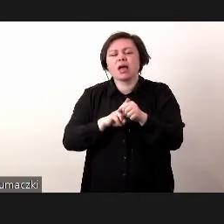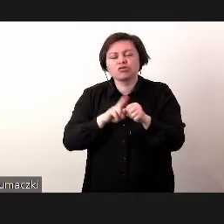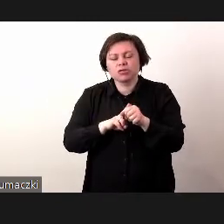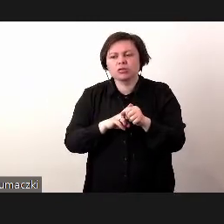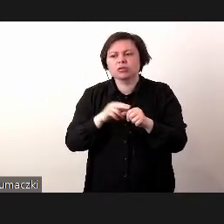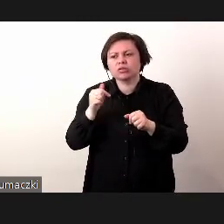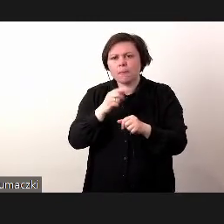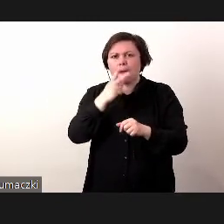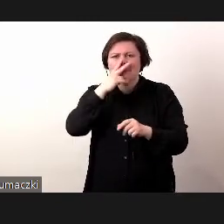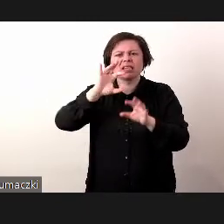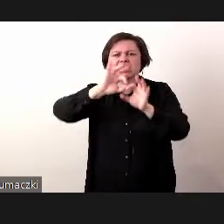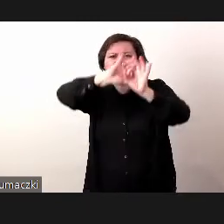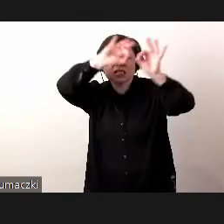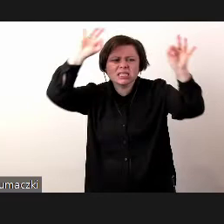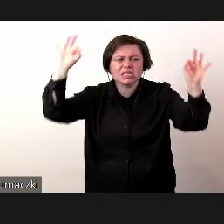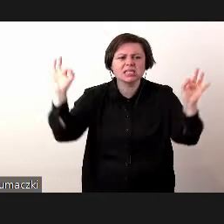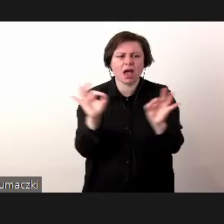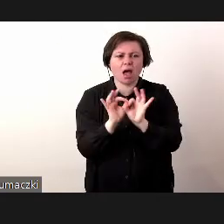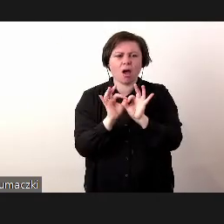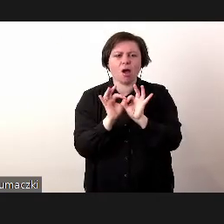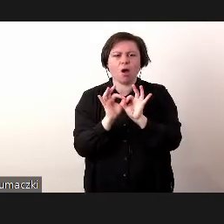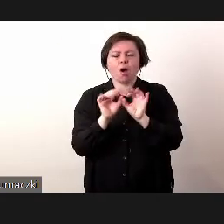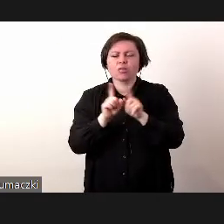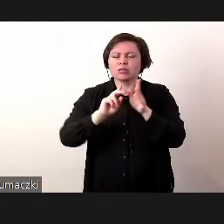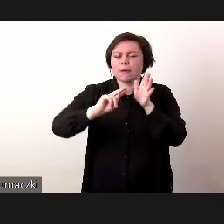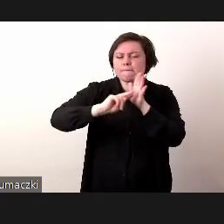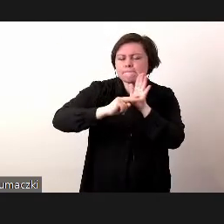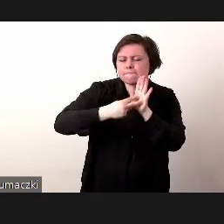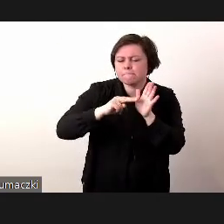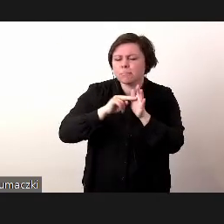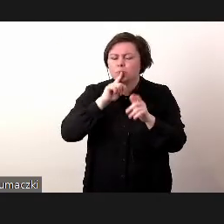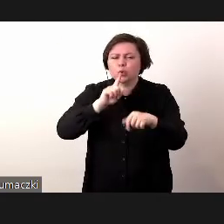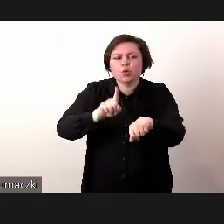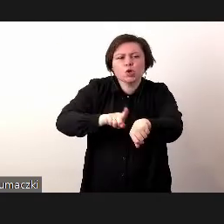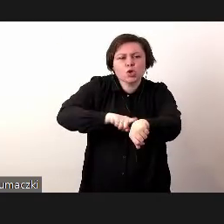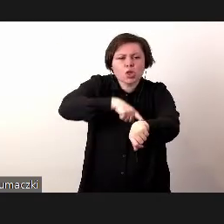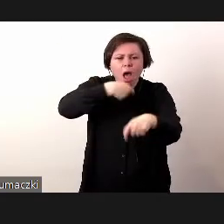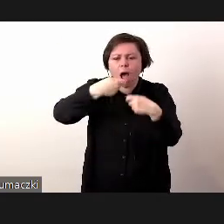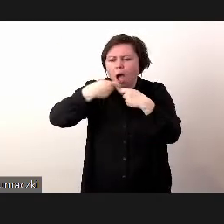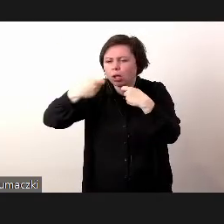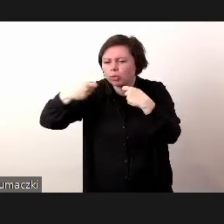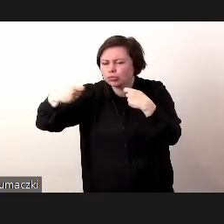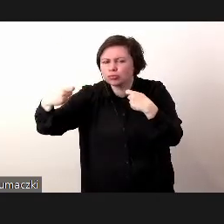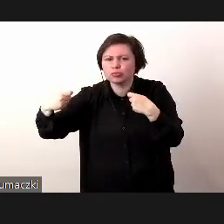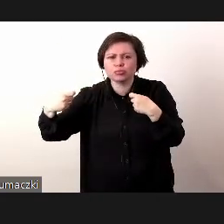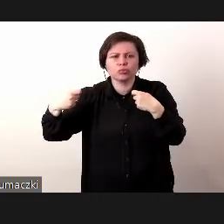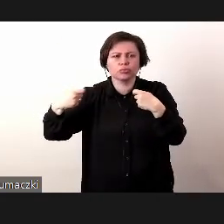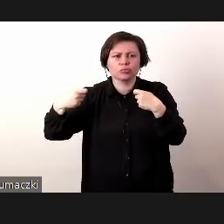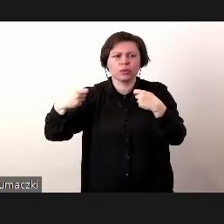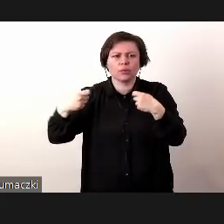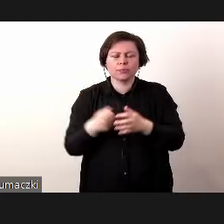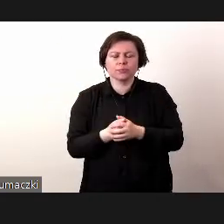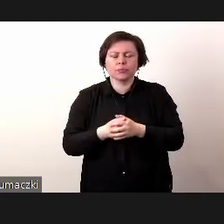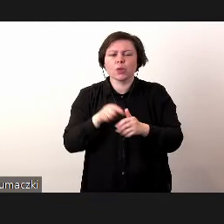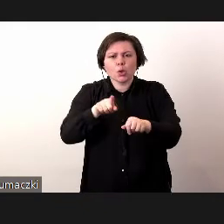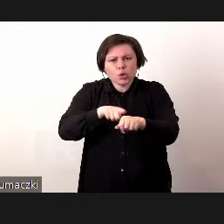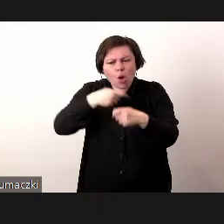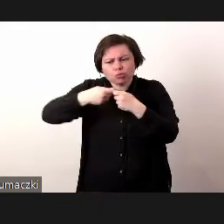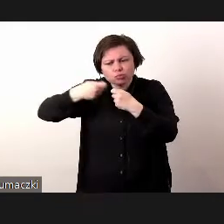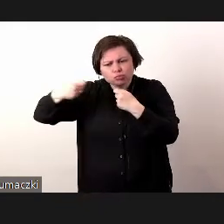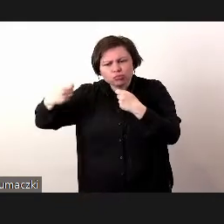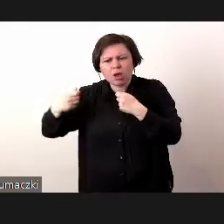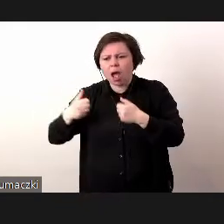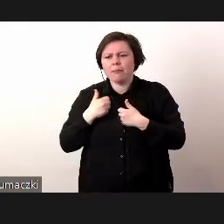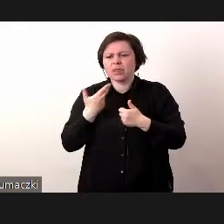bardziej sposób całościowy i strategii na dłuższą metę